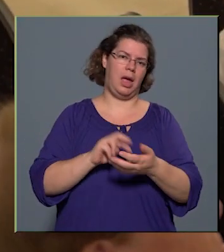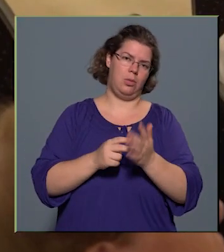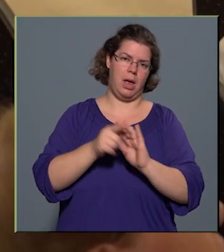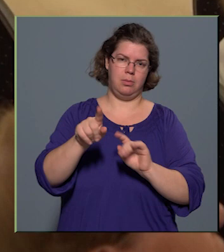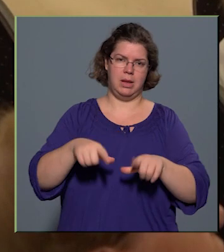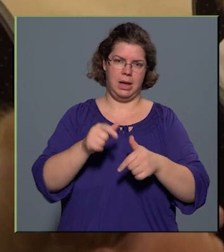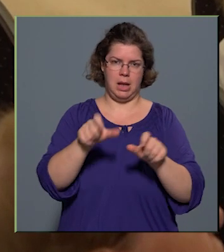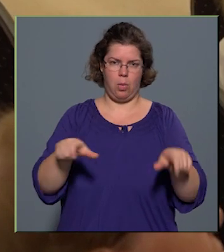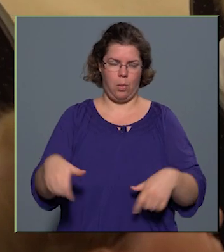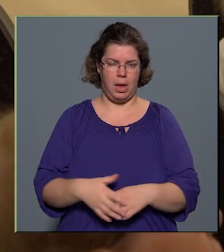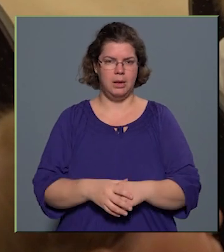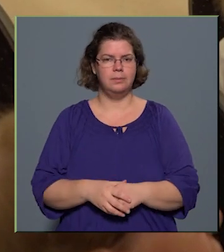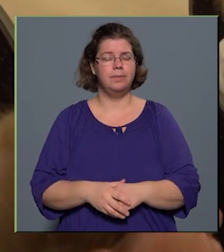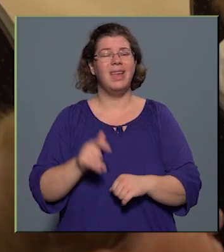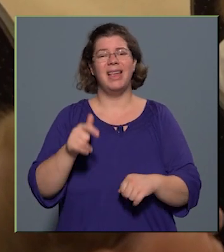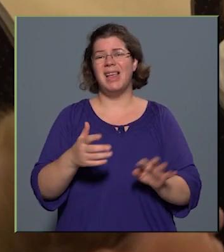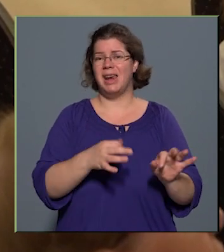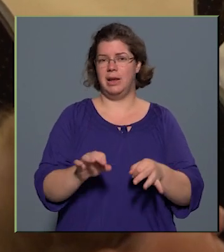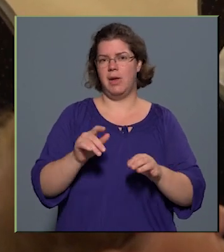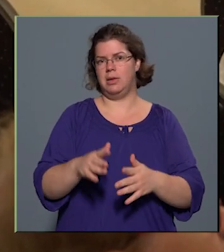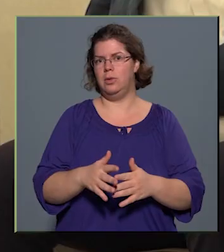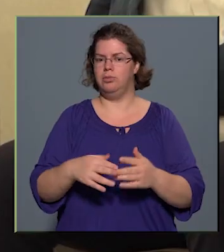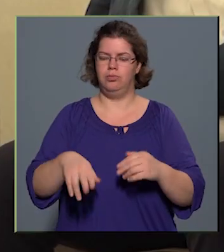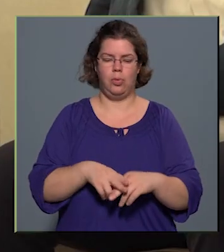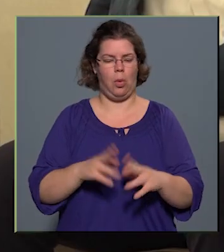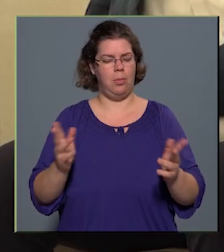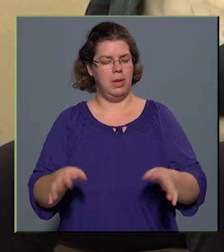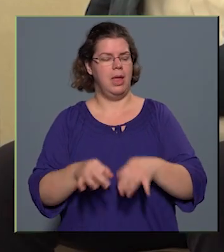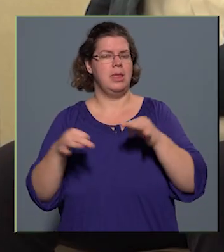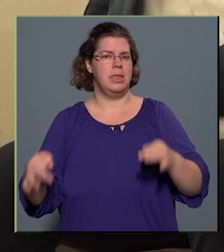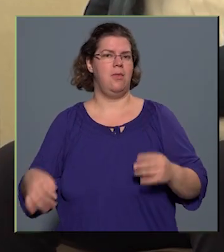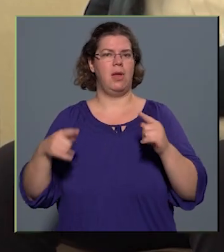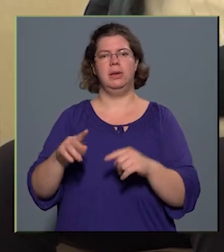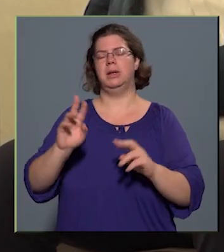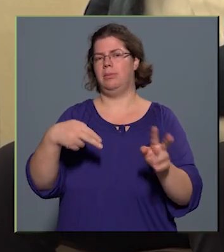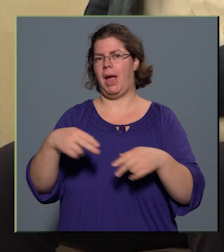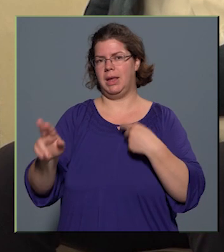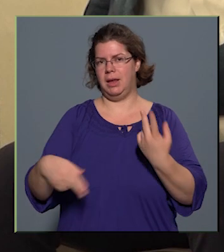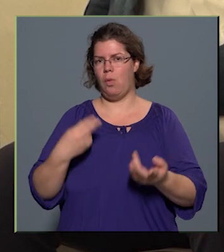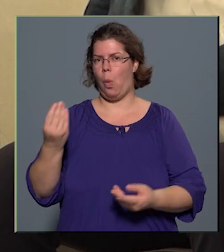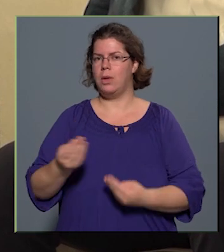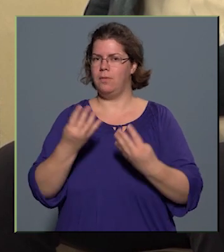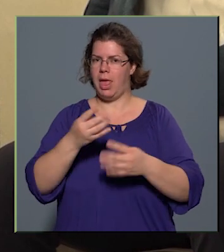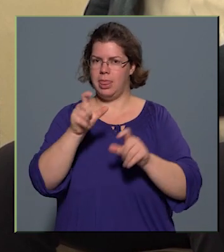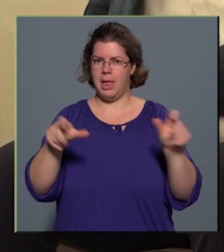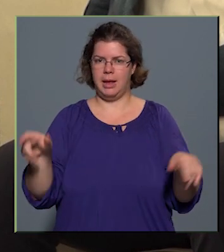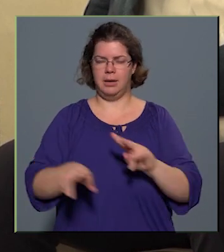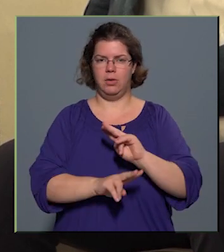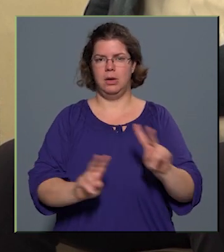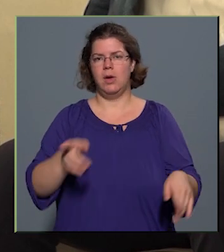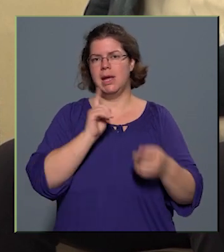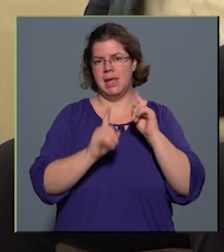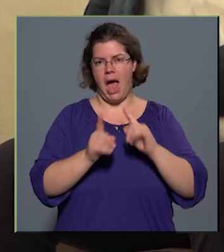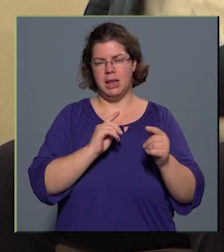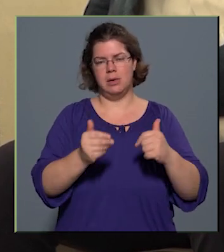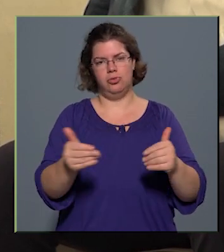Egészségváros. Azért ez a rendezvény az ennél sokkal több. Tehát nyilván itt meghívott vendégek vannak, van egy játékos